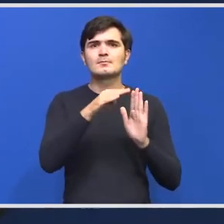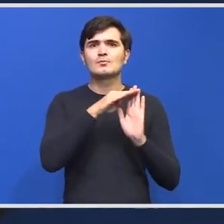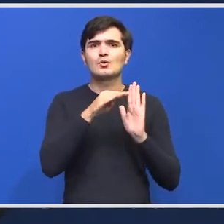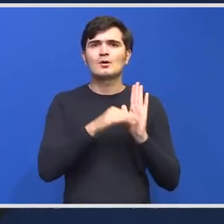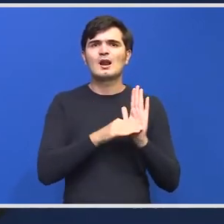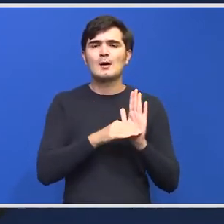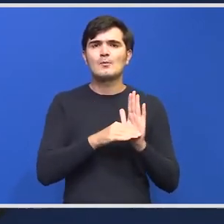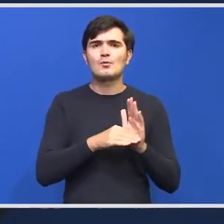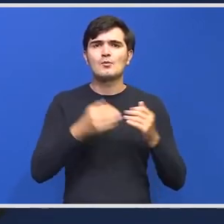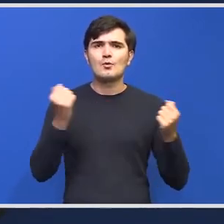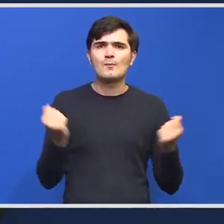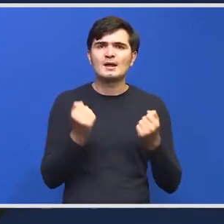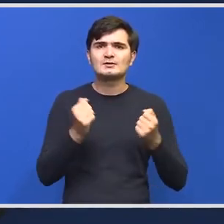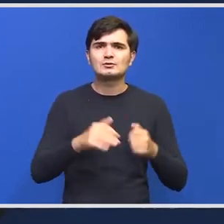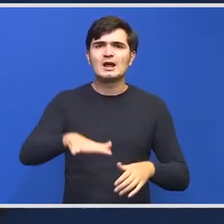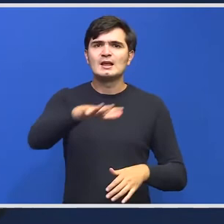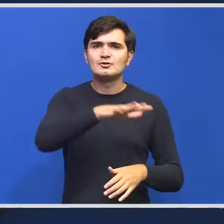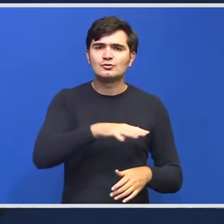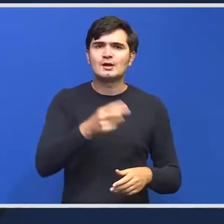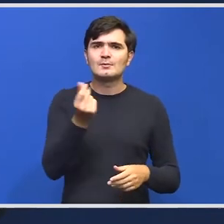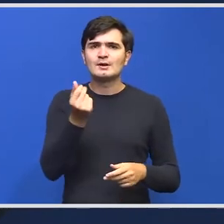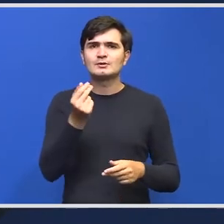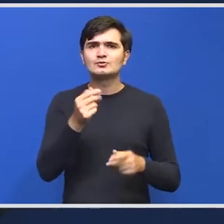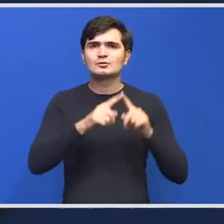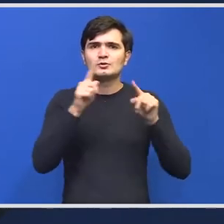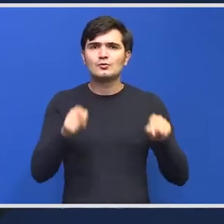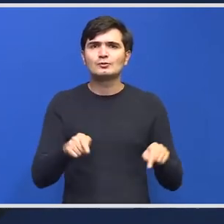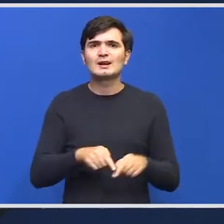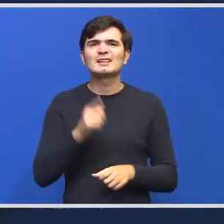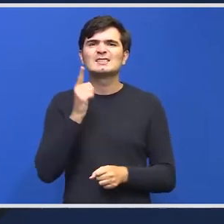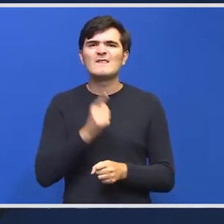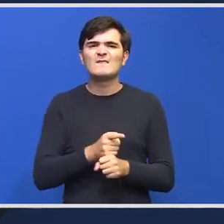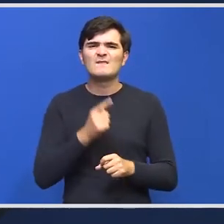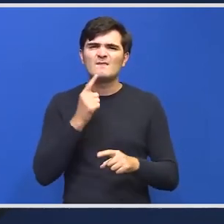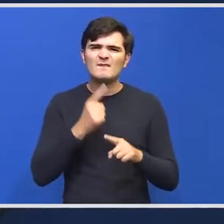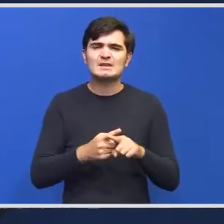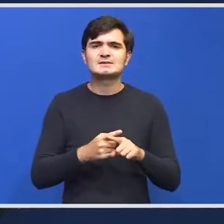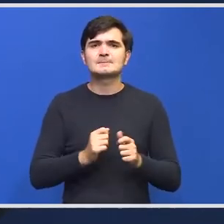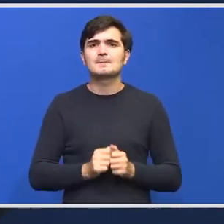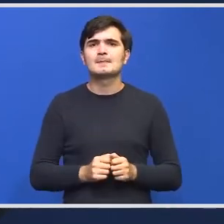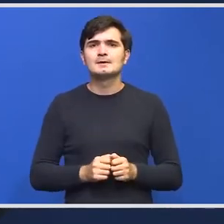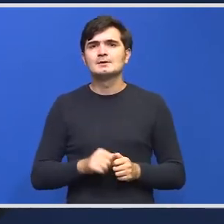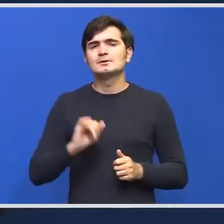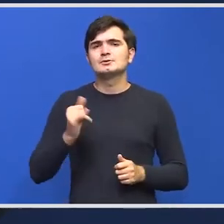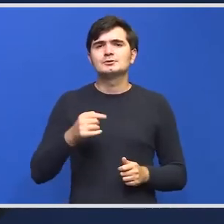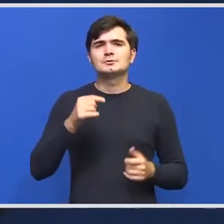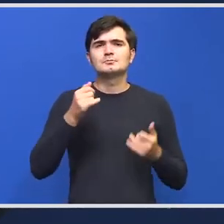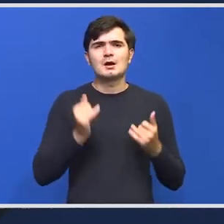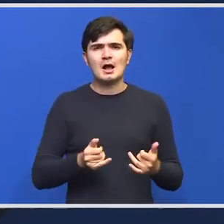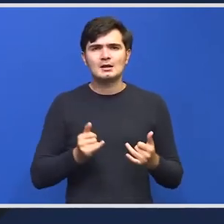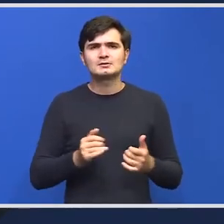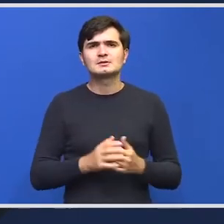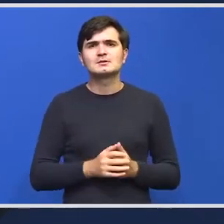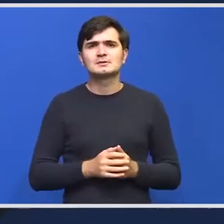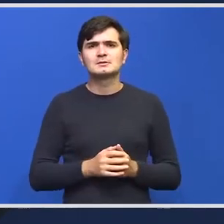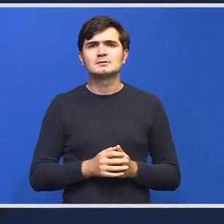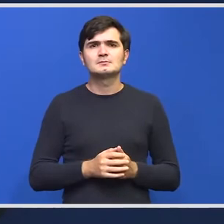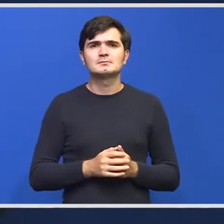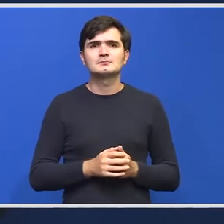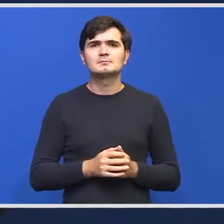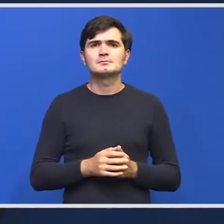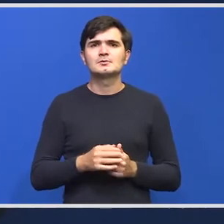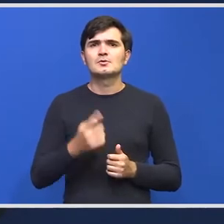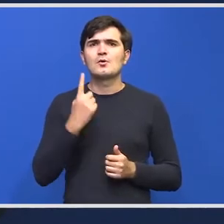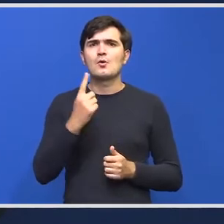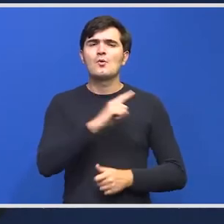regional prețurile prevăzute în contracte sunt fixe și pe acest contract astăzi o posibilitate de ajustare